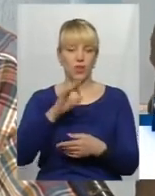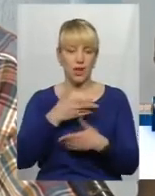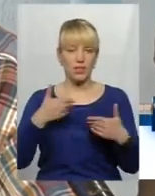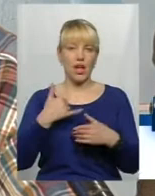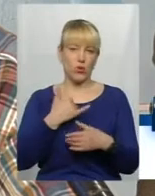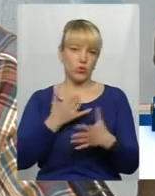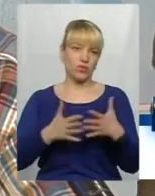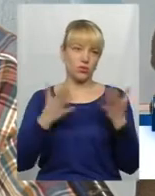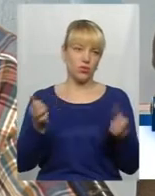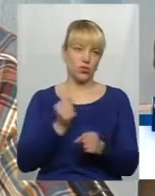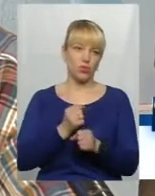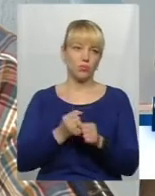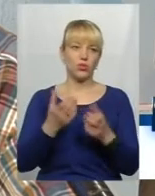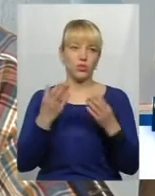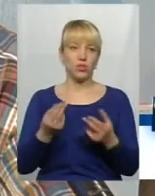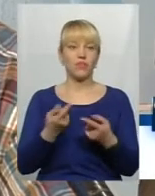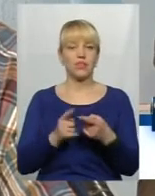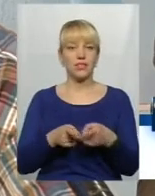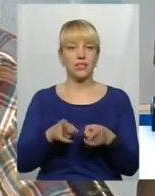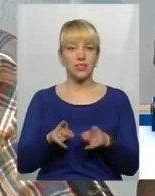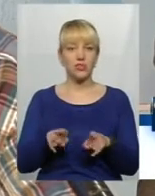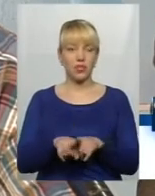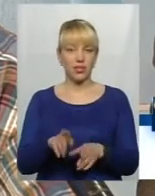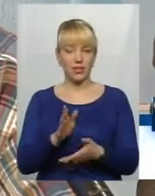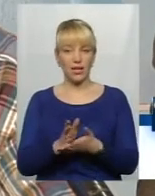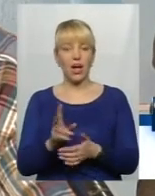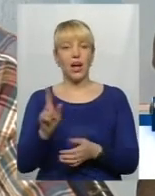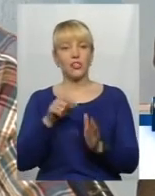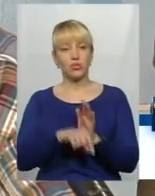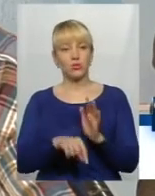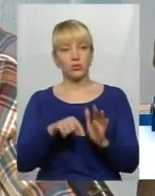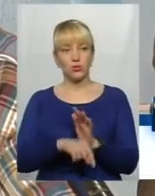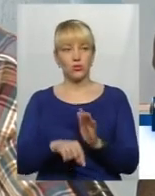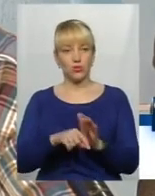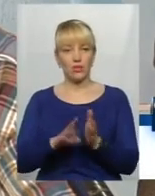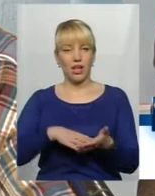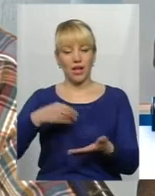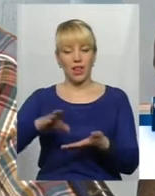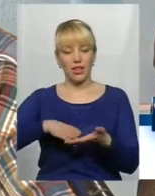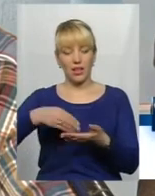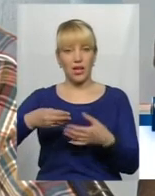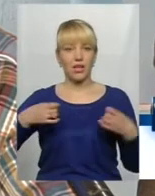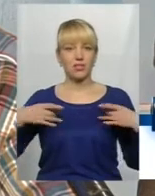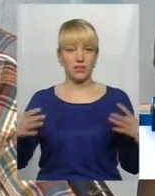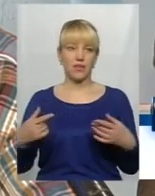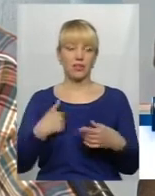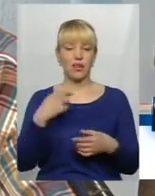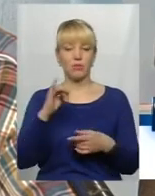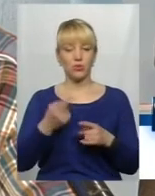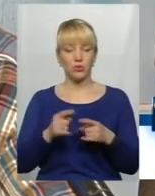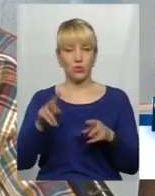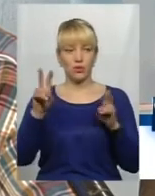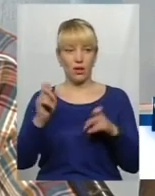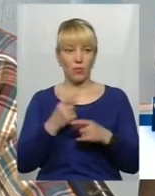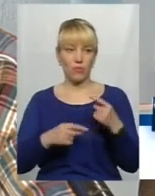днів. Це дійсно, так воно і є. Але що стосується календаря свят, я би цю тему трошки